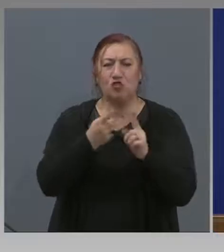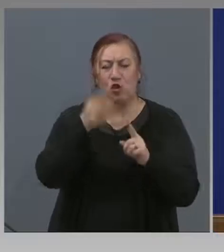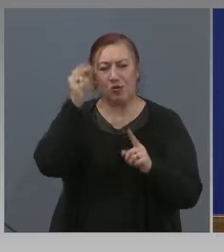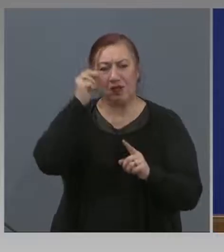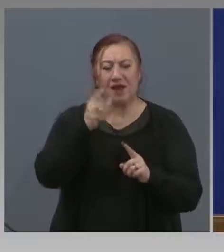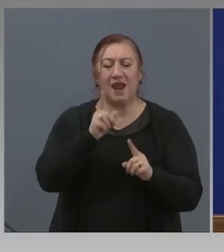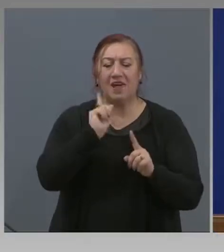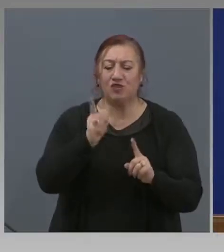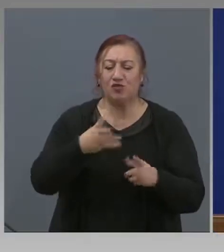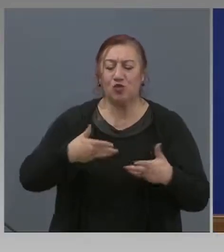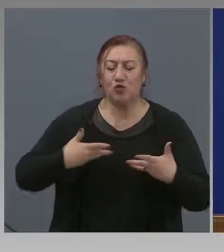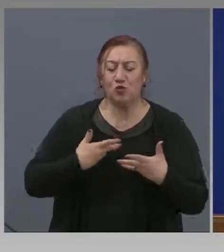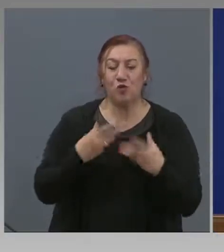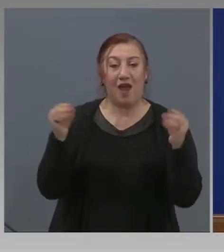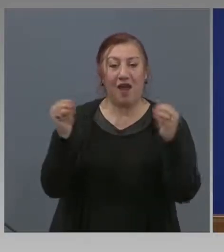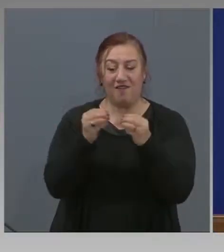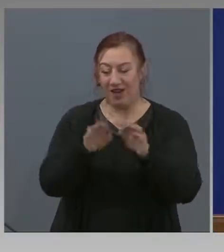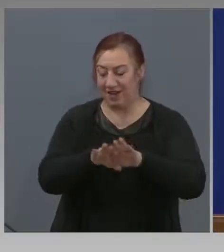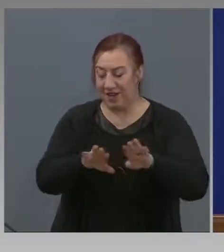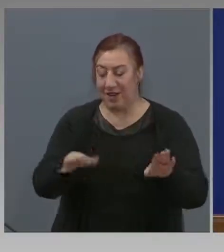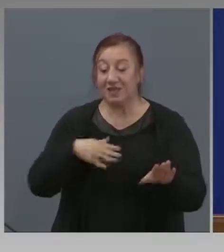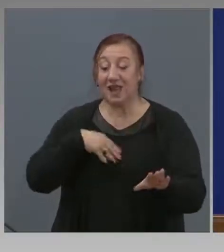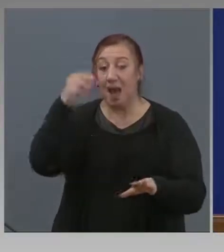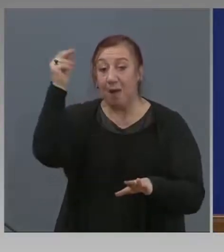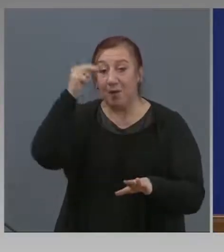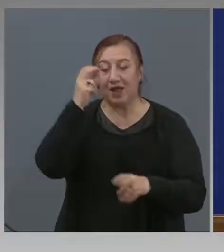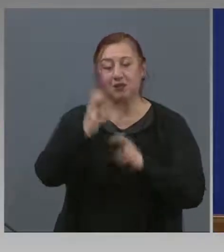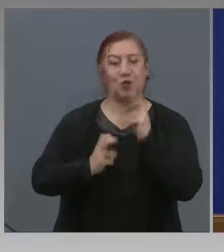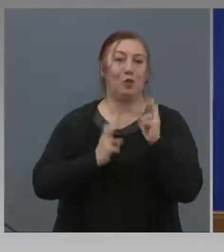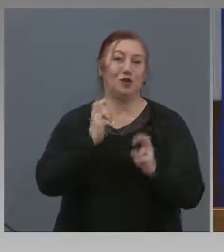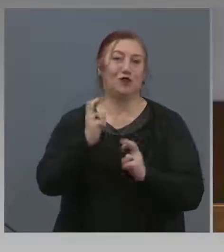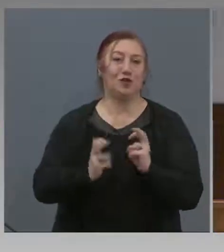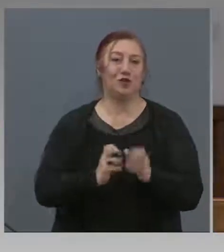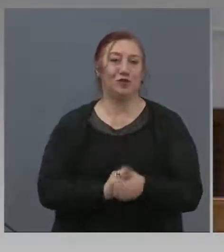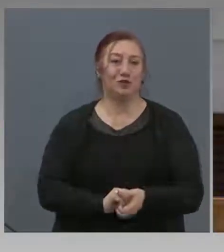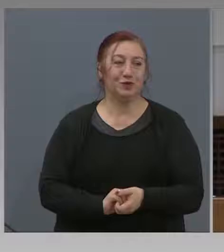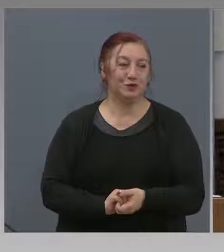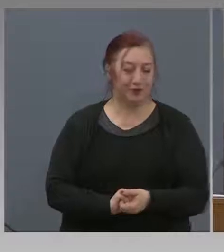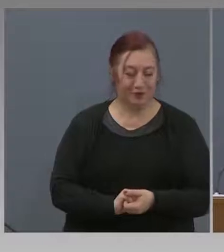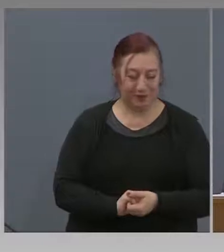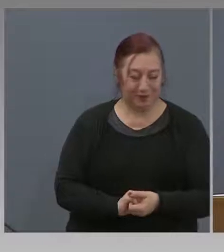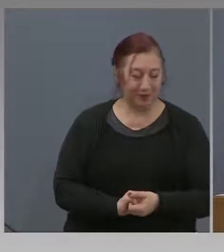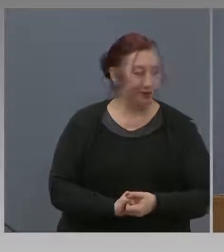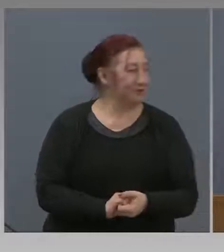се слага на Велик денската трапеза, българско производство. Българско,